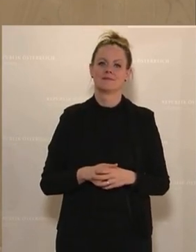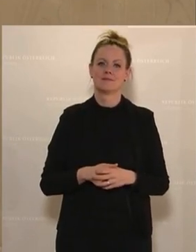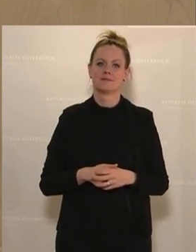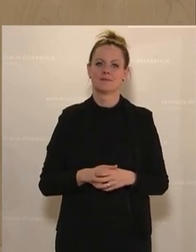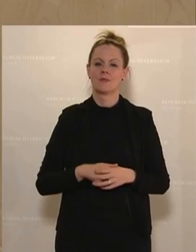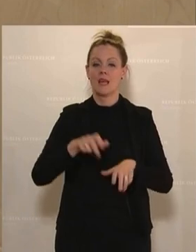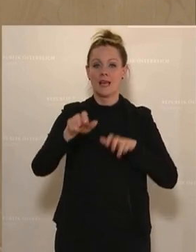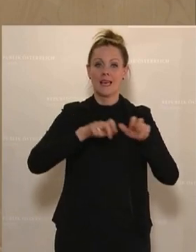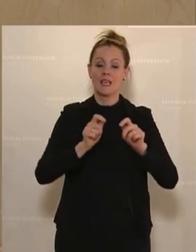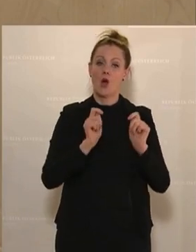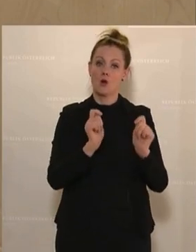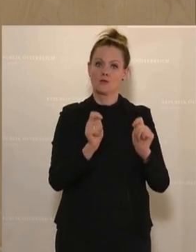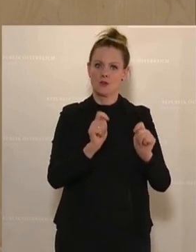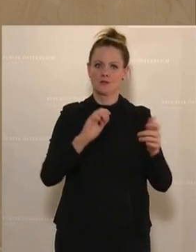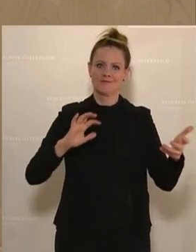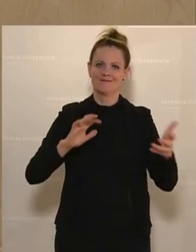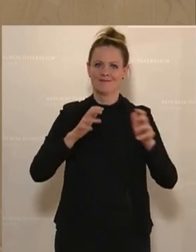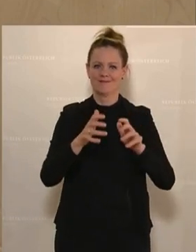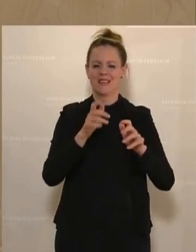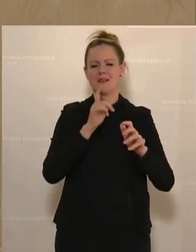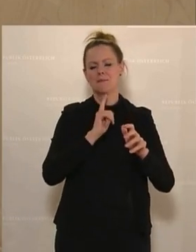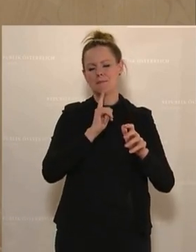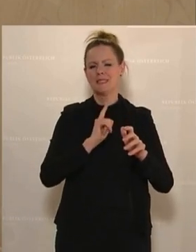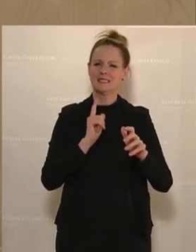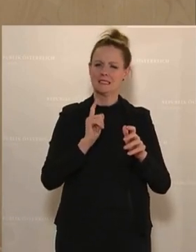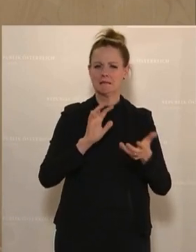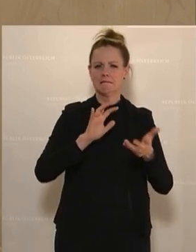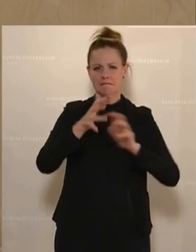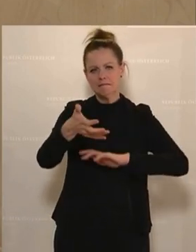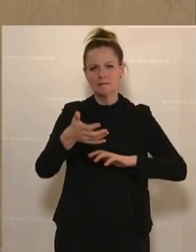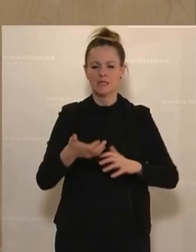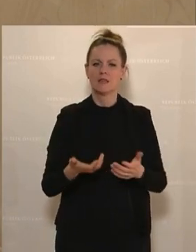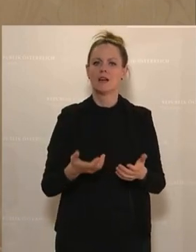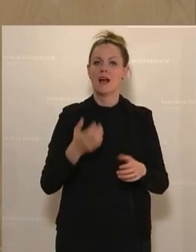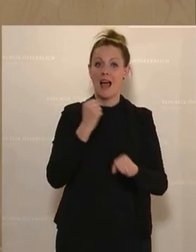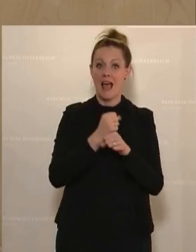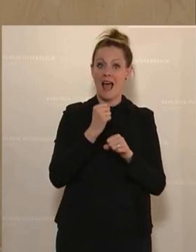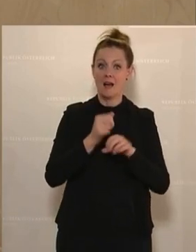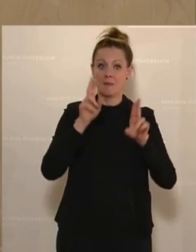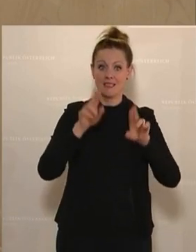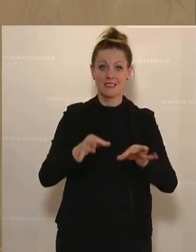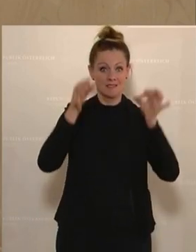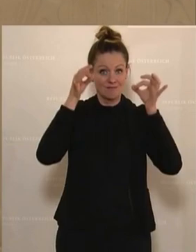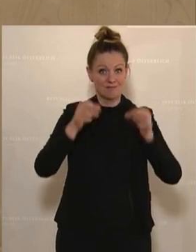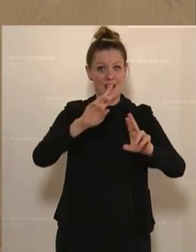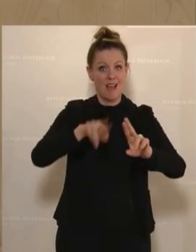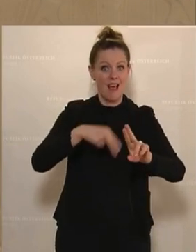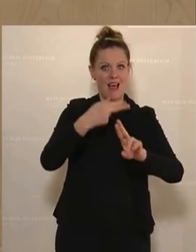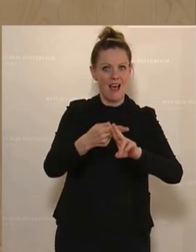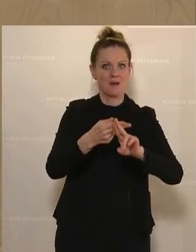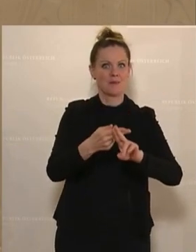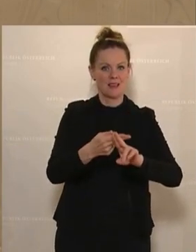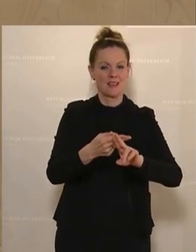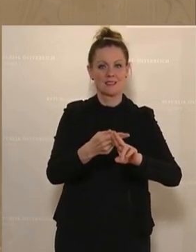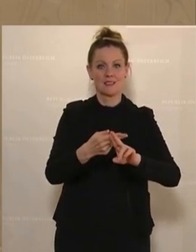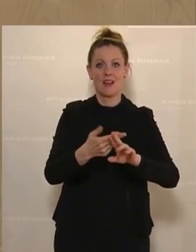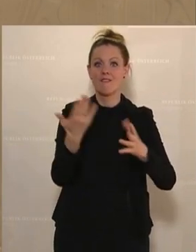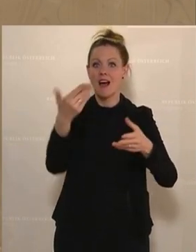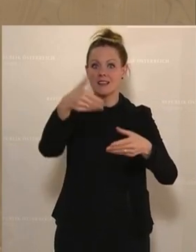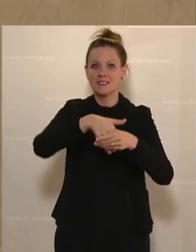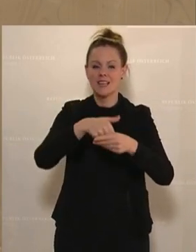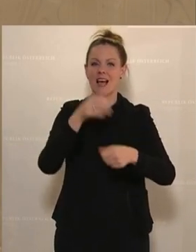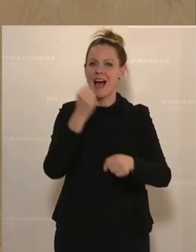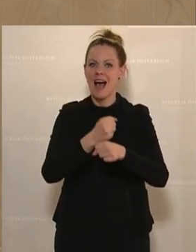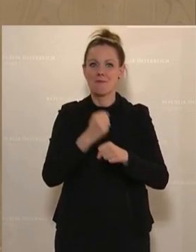Der Regierungsvorschlag, also zusammenfassend, vertut also eine Chance, dass man das Arbeitsrecht wirklich anpasst an die Arbeitsrealitäten der